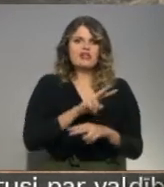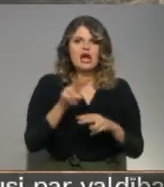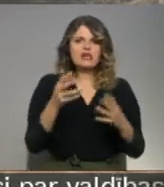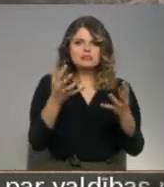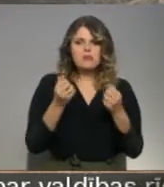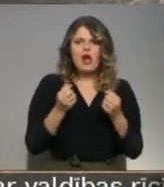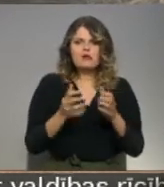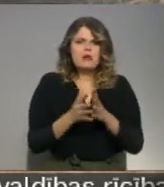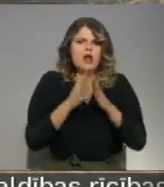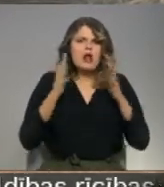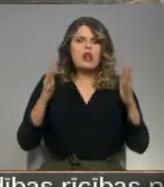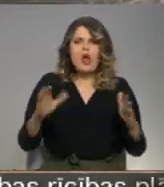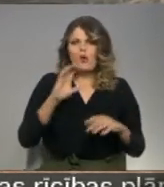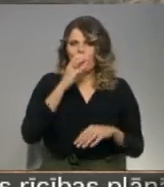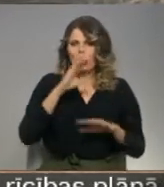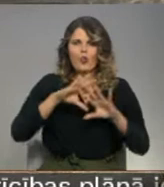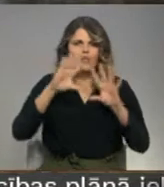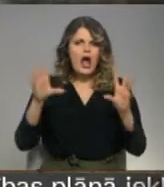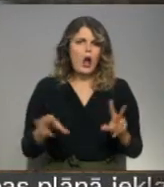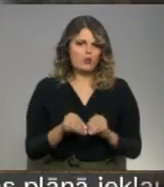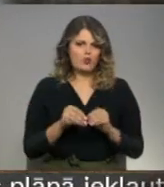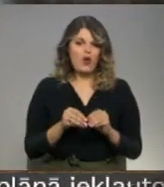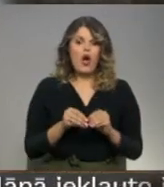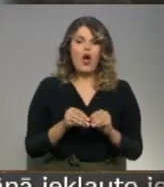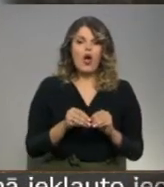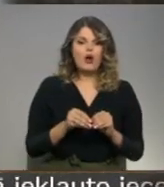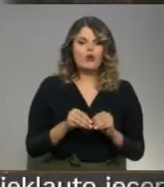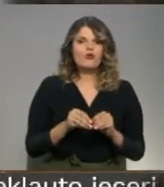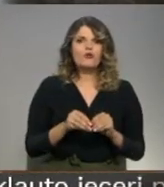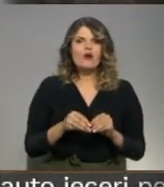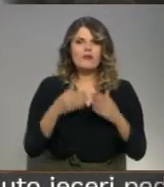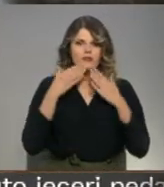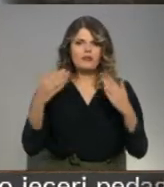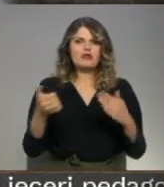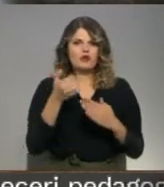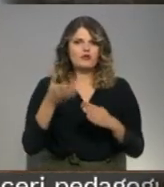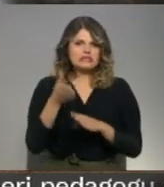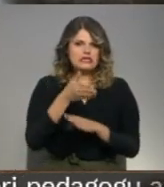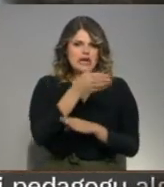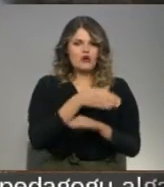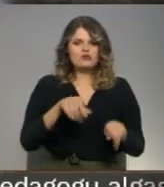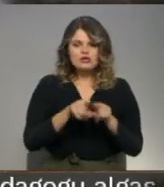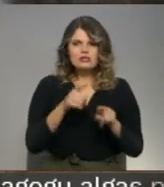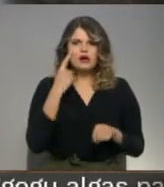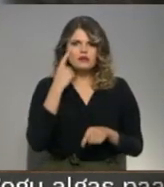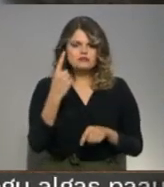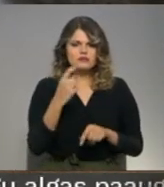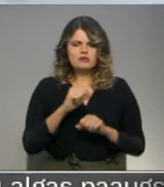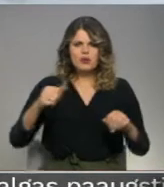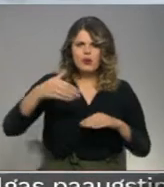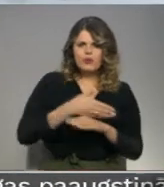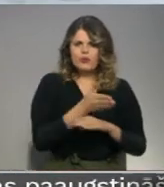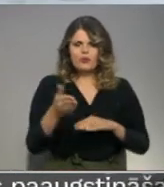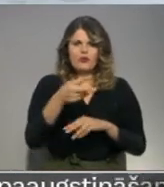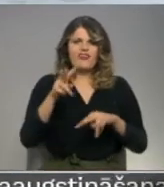ļoti lielu šo te ūdens apjomu. Savu nerāt no rakstura pēdējos gados parādījuši arī gaujas strauja līkumi,